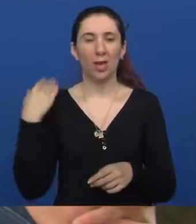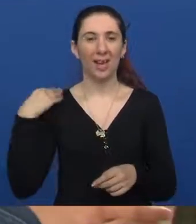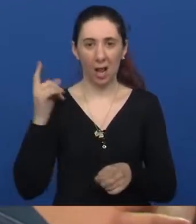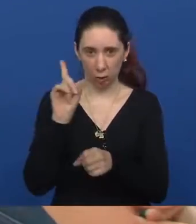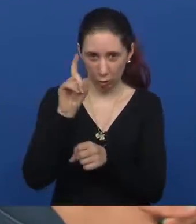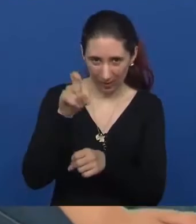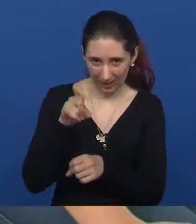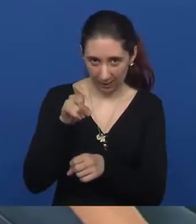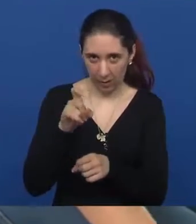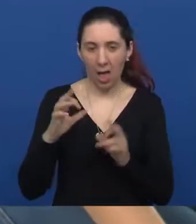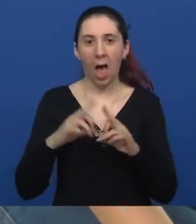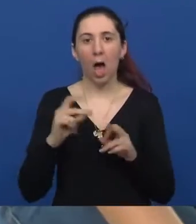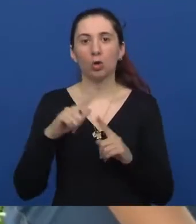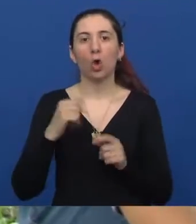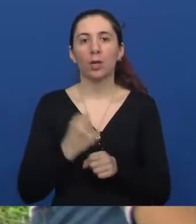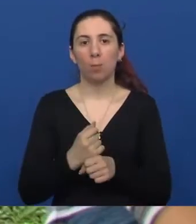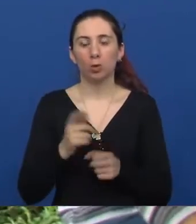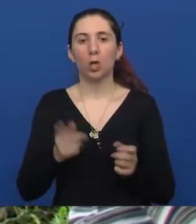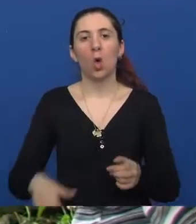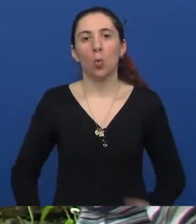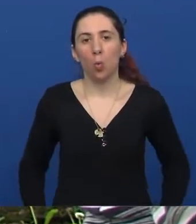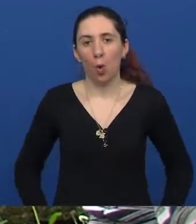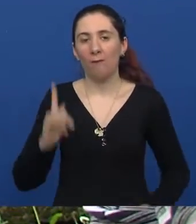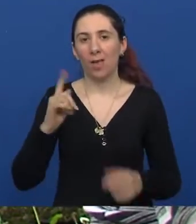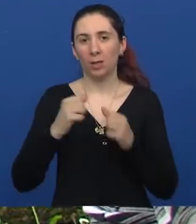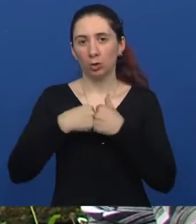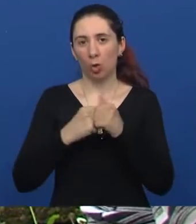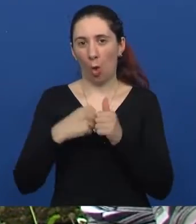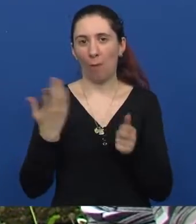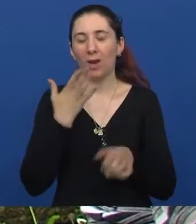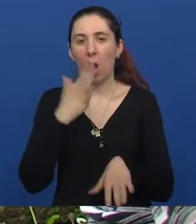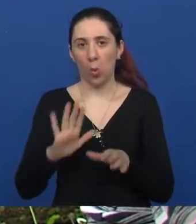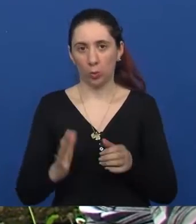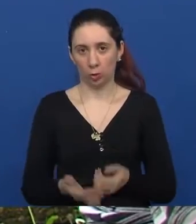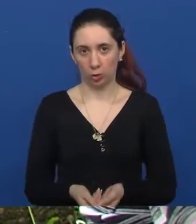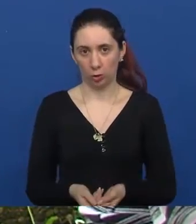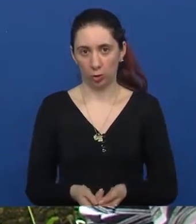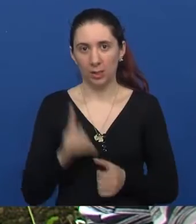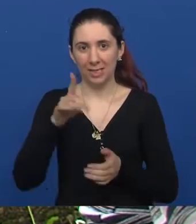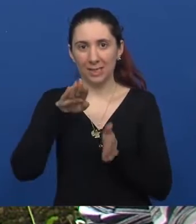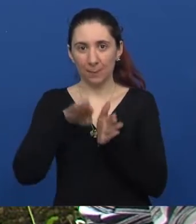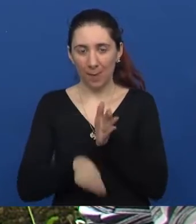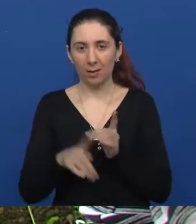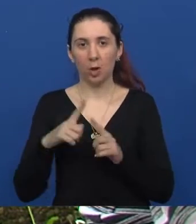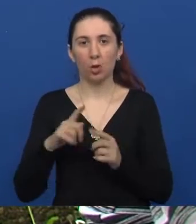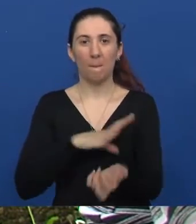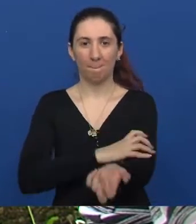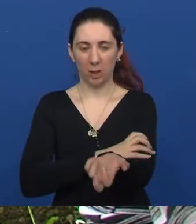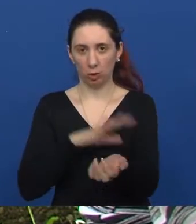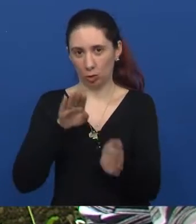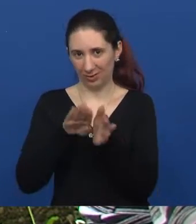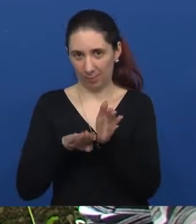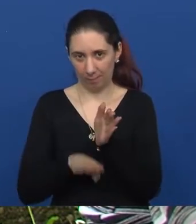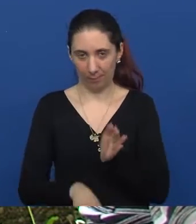kralježnice, a artogripoza i čašenje kukova i deformacije zglobova. I smanjim tonus mišića,